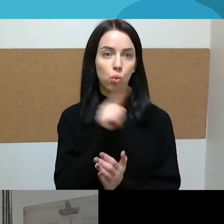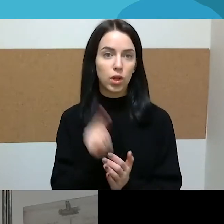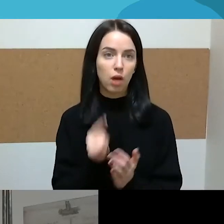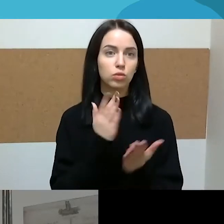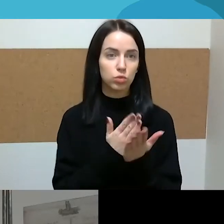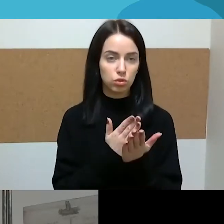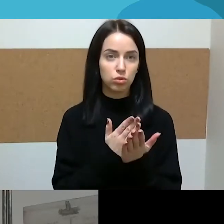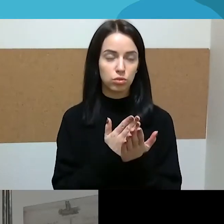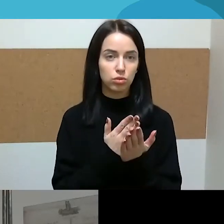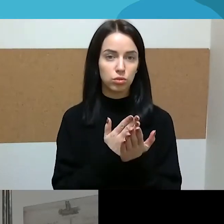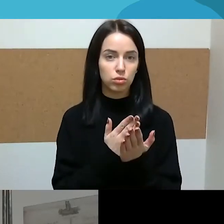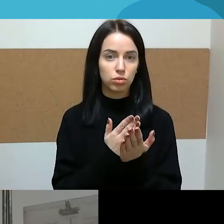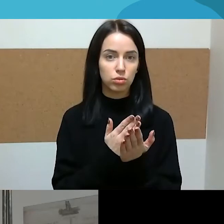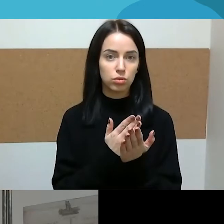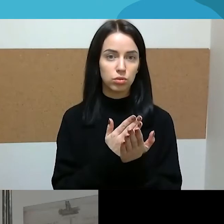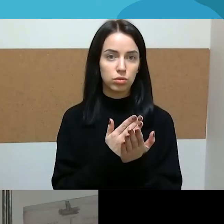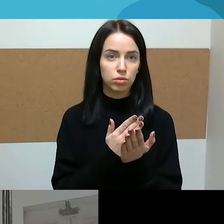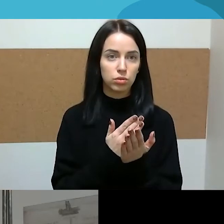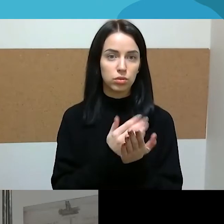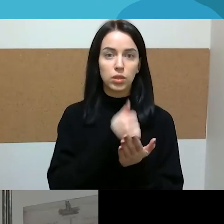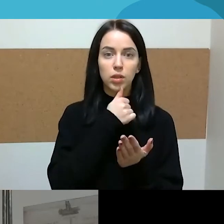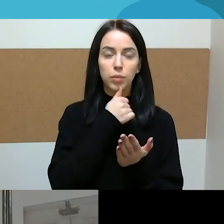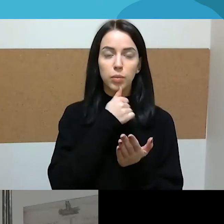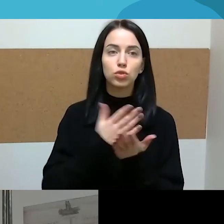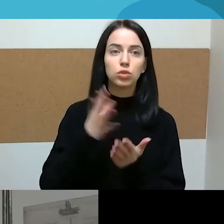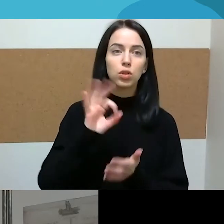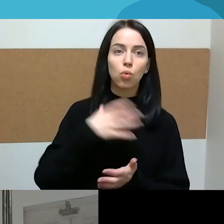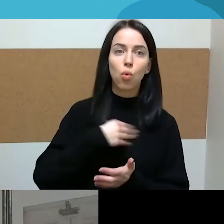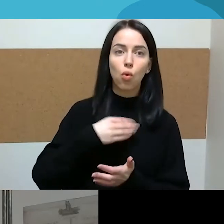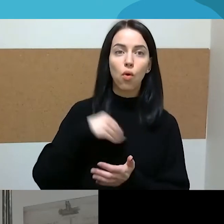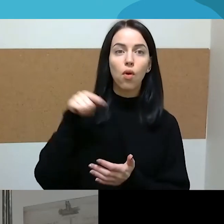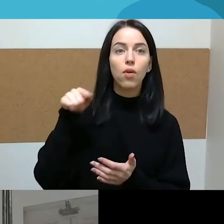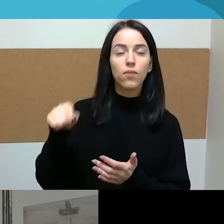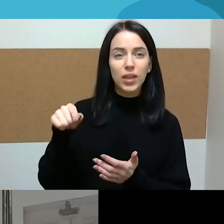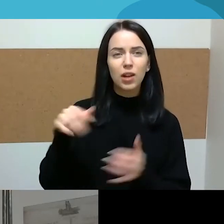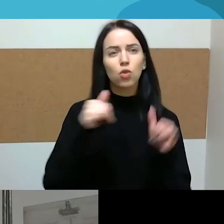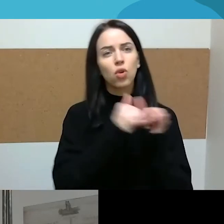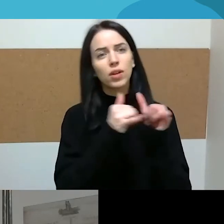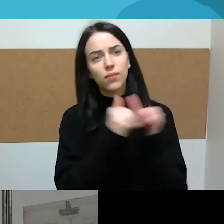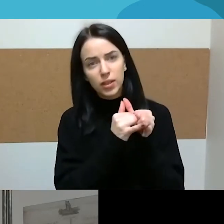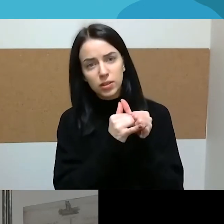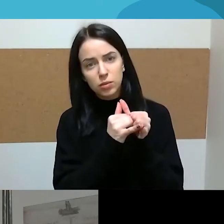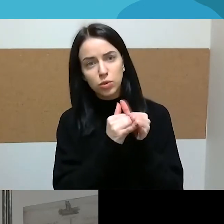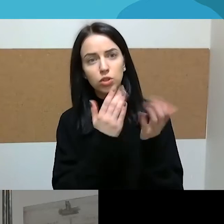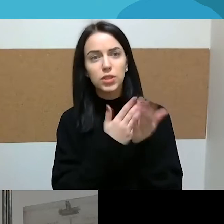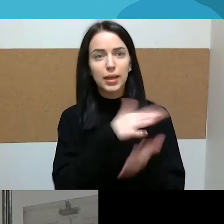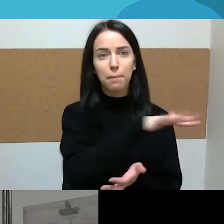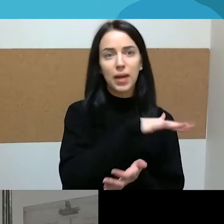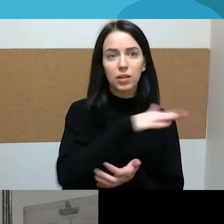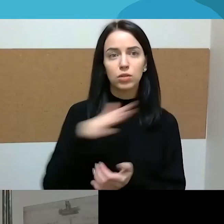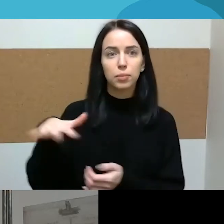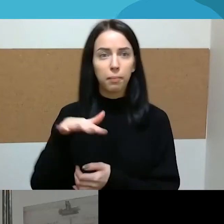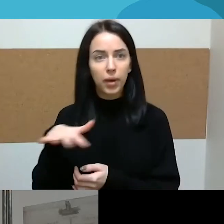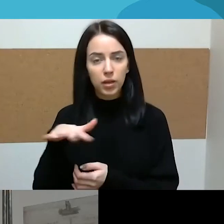egzistuoja tas Vilniaus burbulas ar Facebook'o burbulas, kur yra bendruomenės, yra